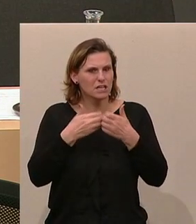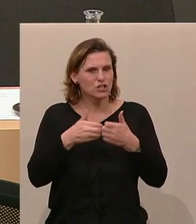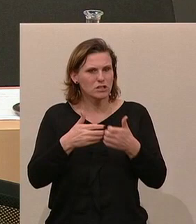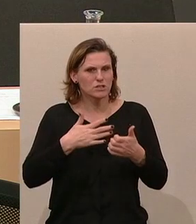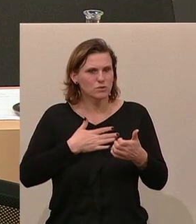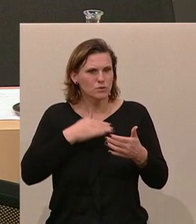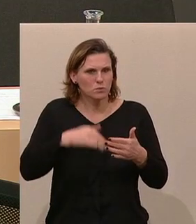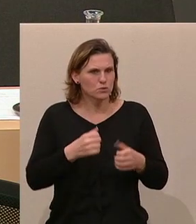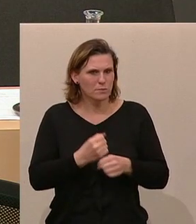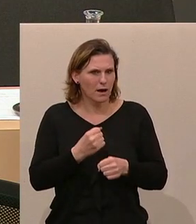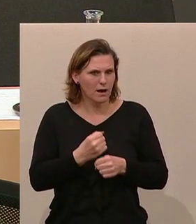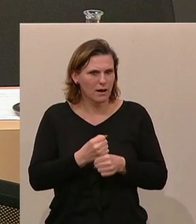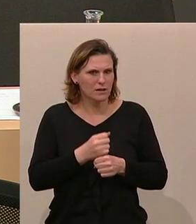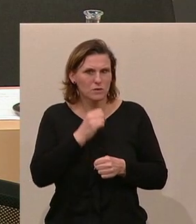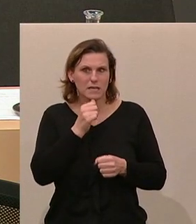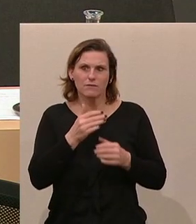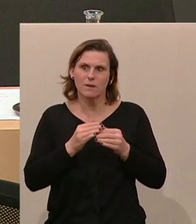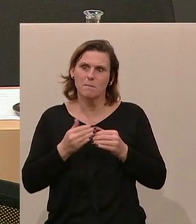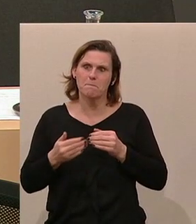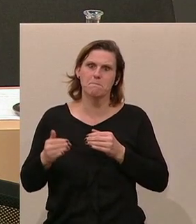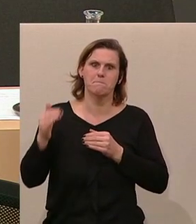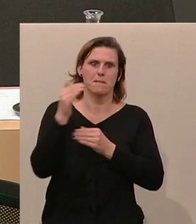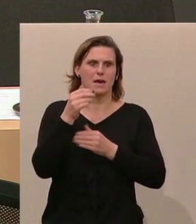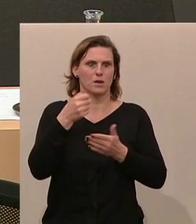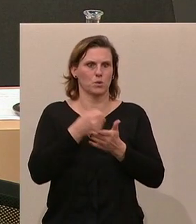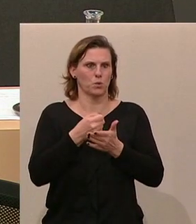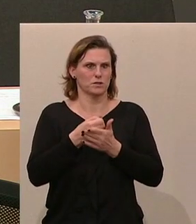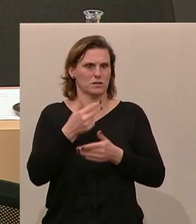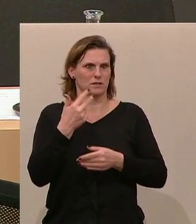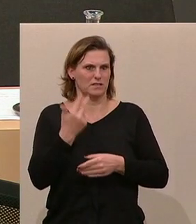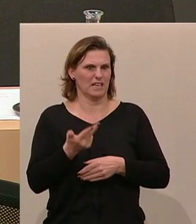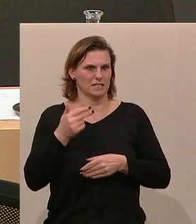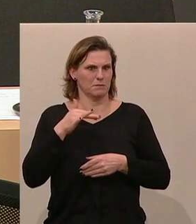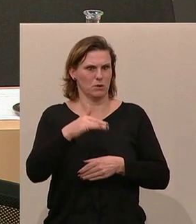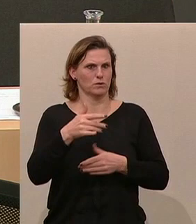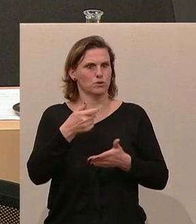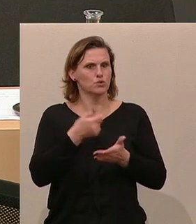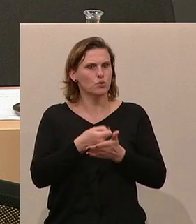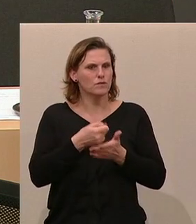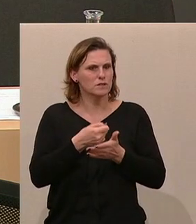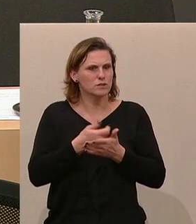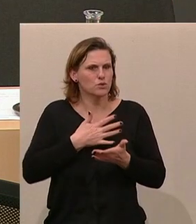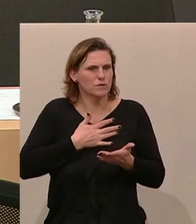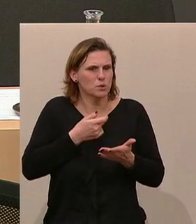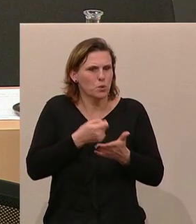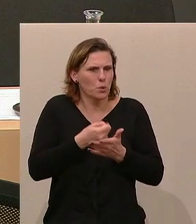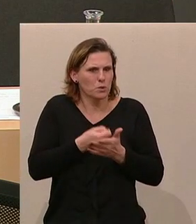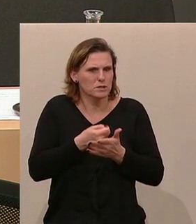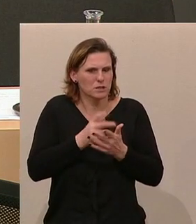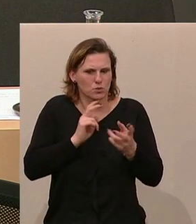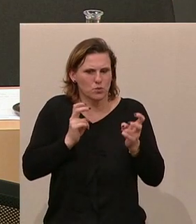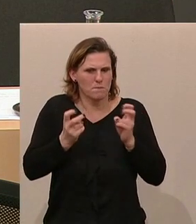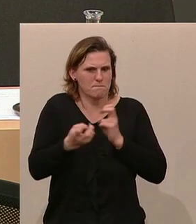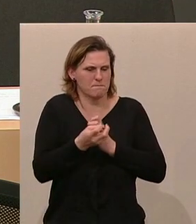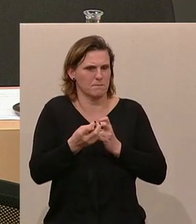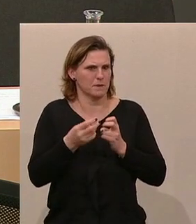entstanden wäre. Also es entstehen keine Mehrkosten von 30 Millionen, sondern das sind Kosten, die bei der Umstellung ohnehin